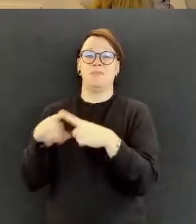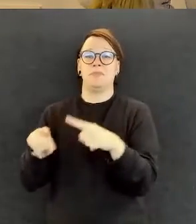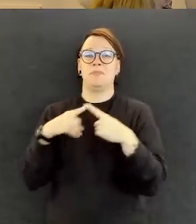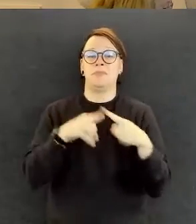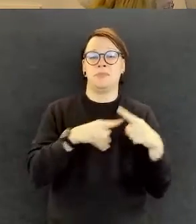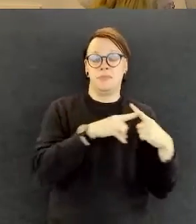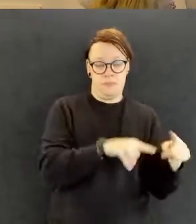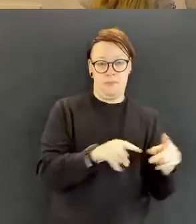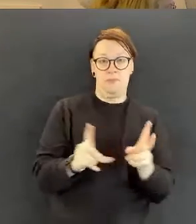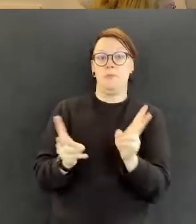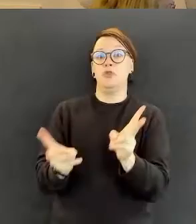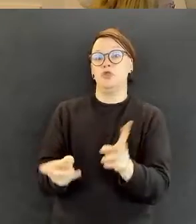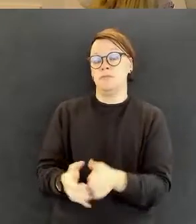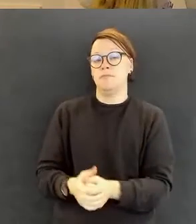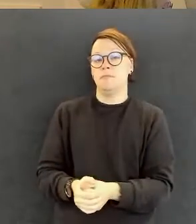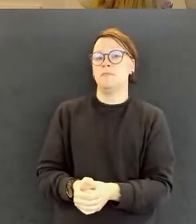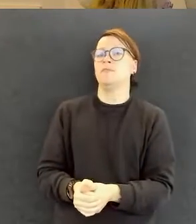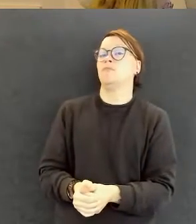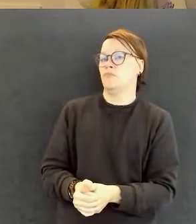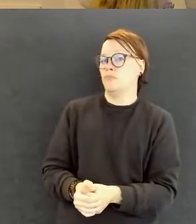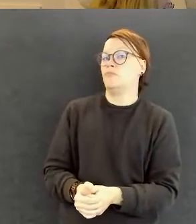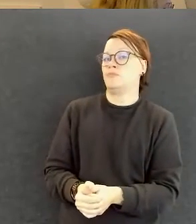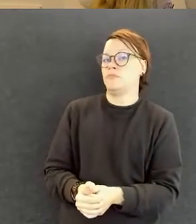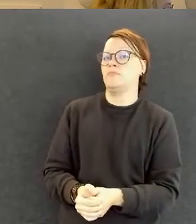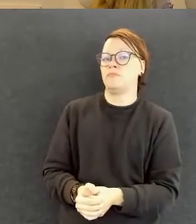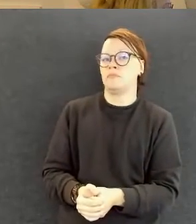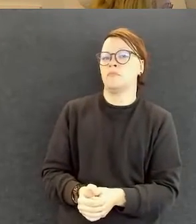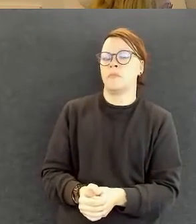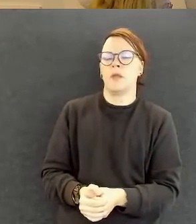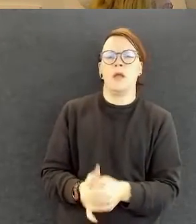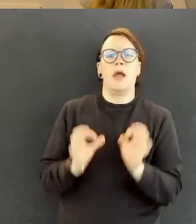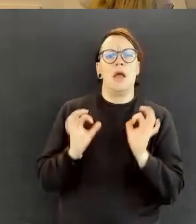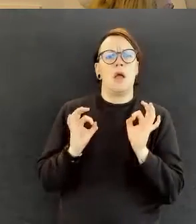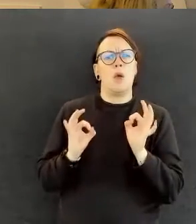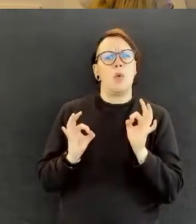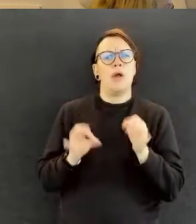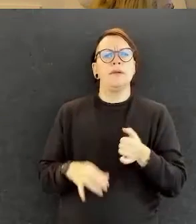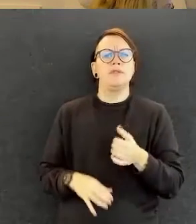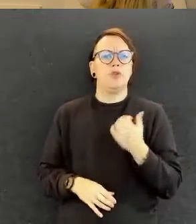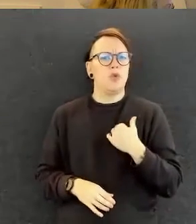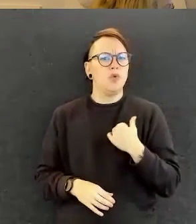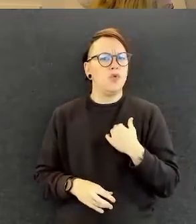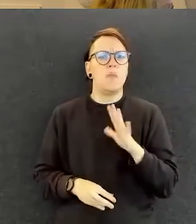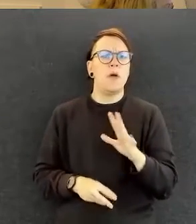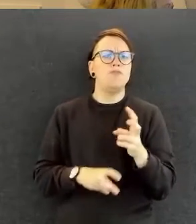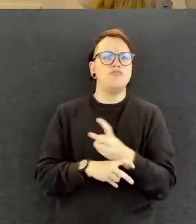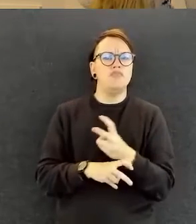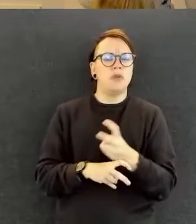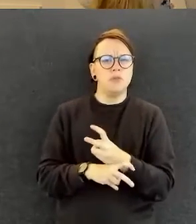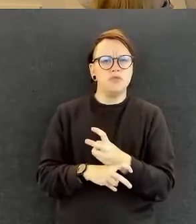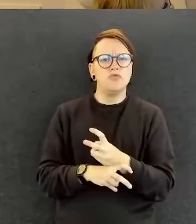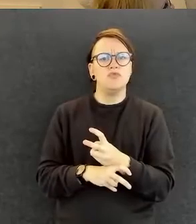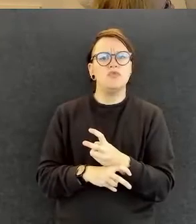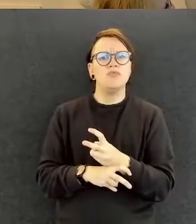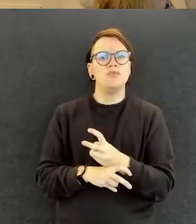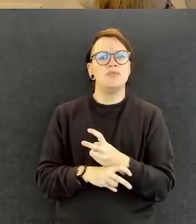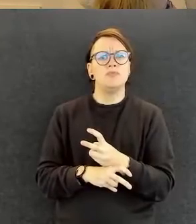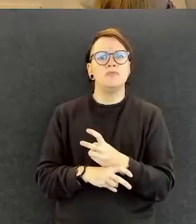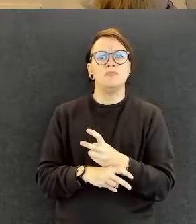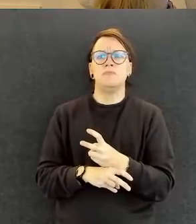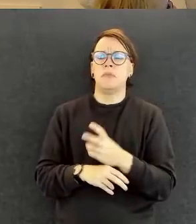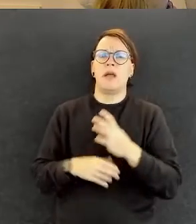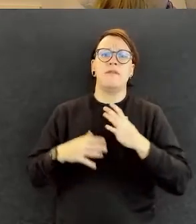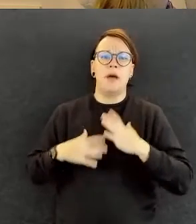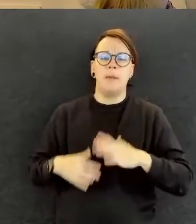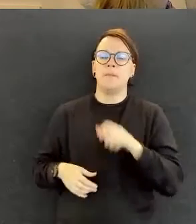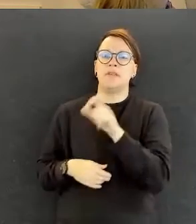Niin just. No miten koet, että millaisia haasteita liittyy vammaisten henkilöiden työllistymiseen?